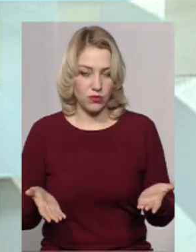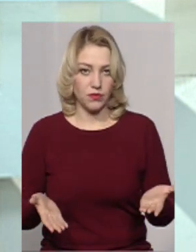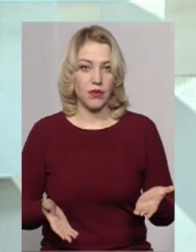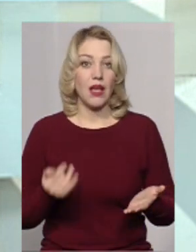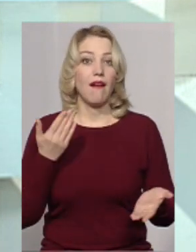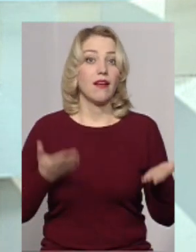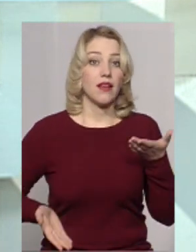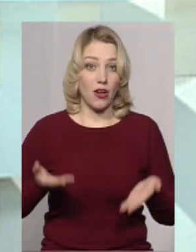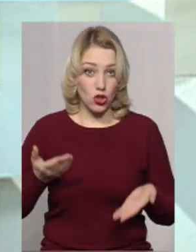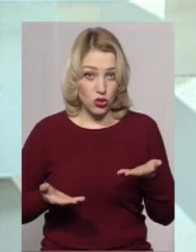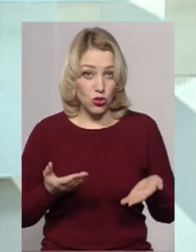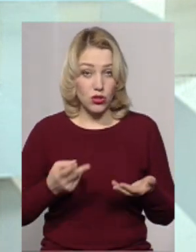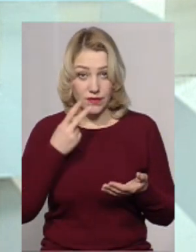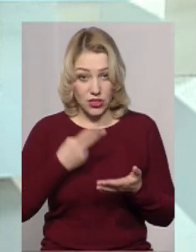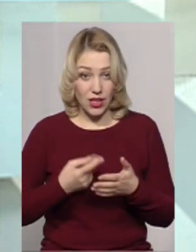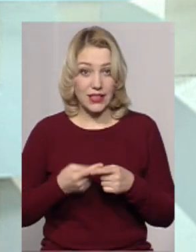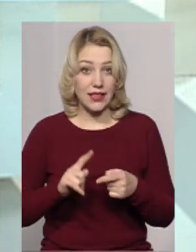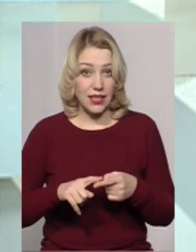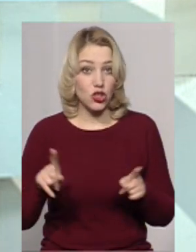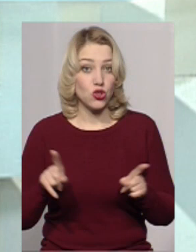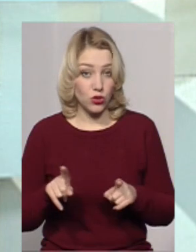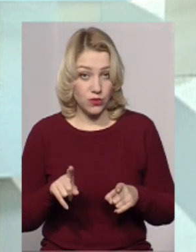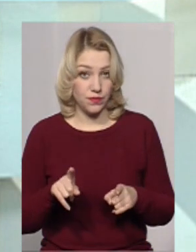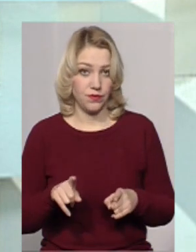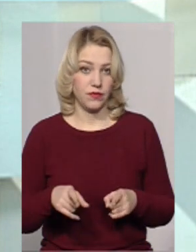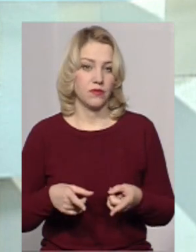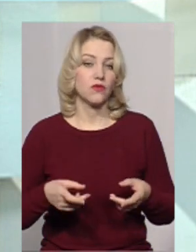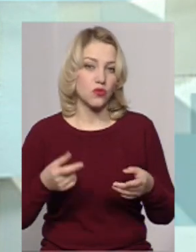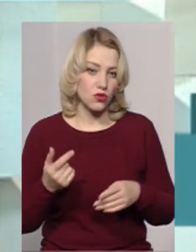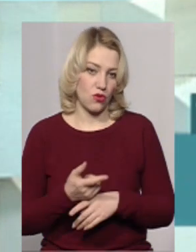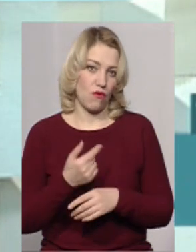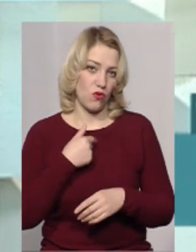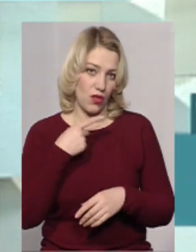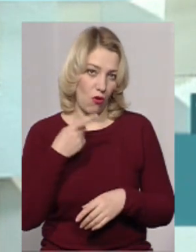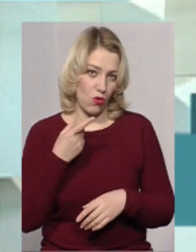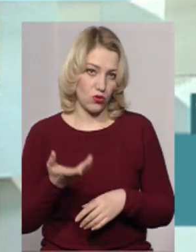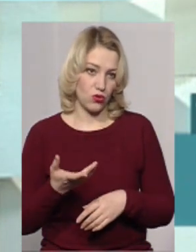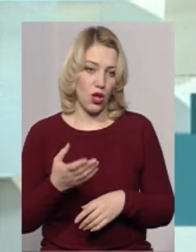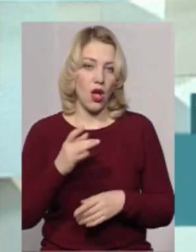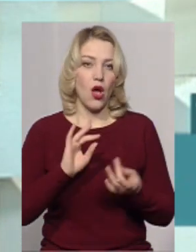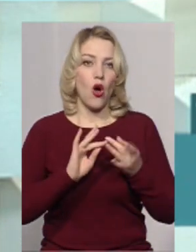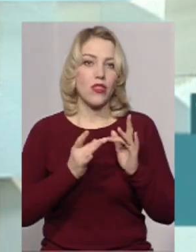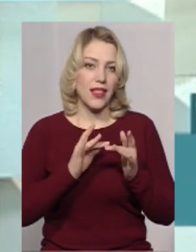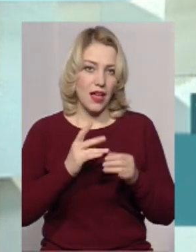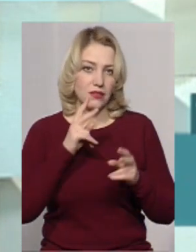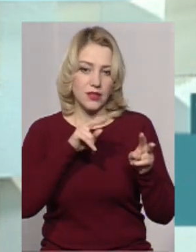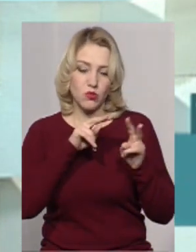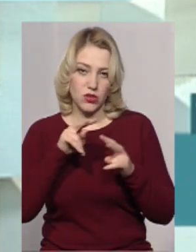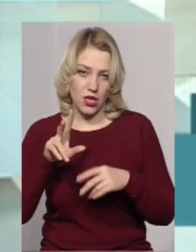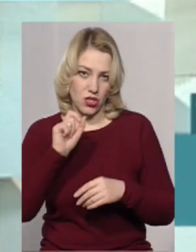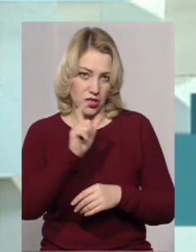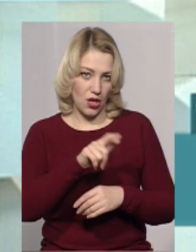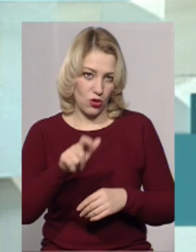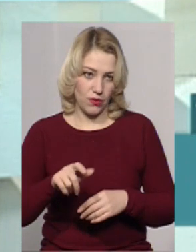І якщо зважати на те, що, знову ж таки, наголошую, що онлайн спостереження за